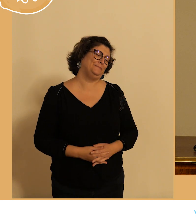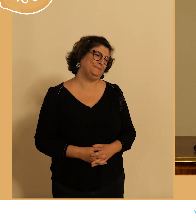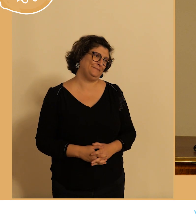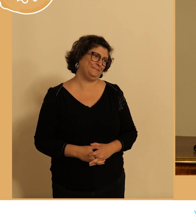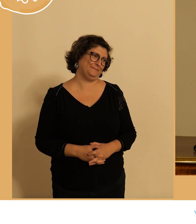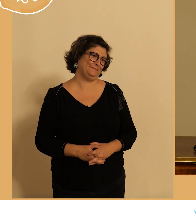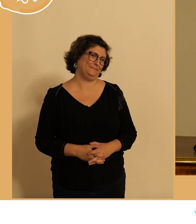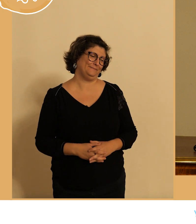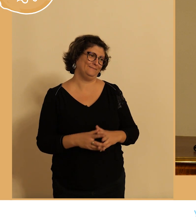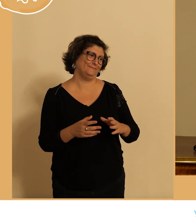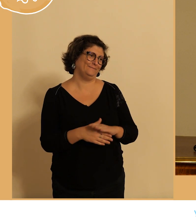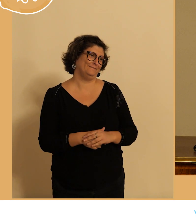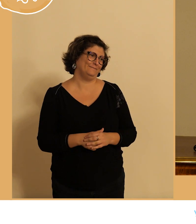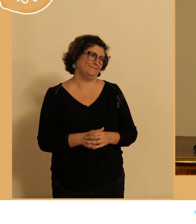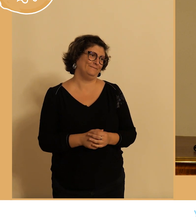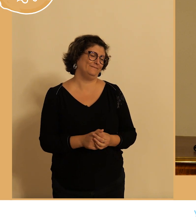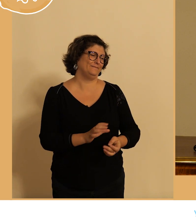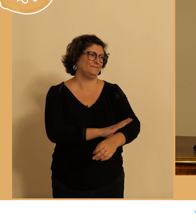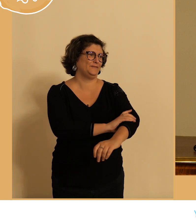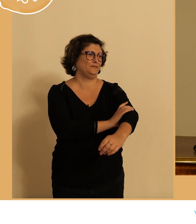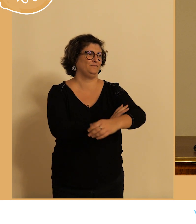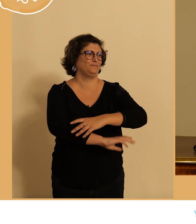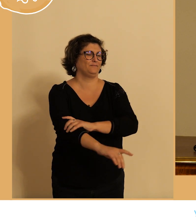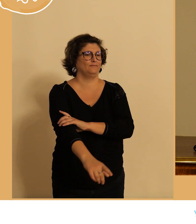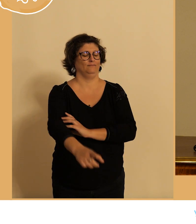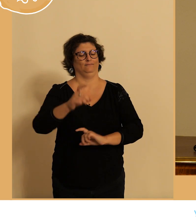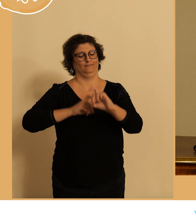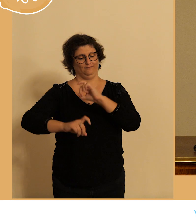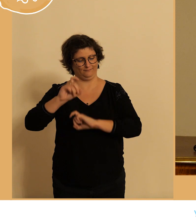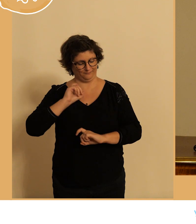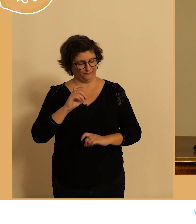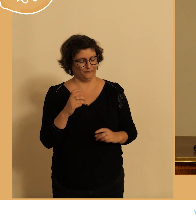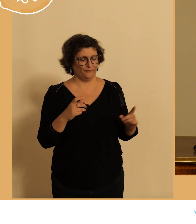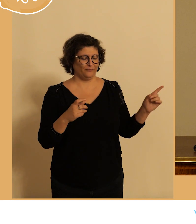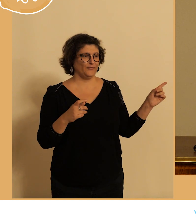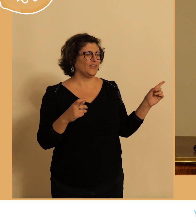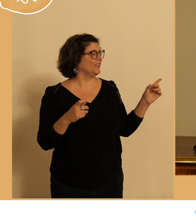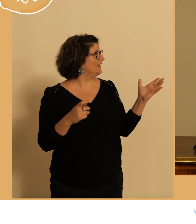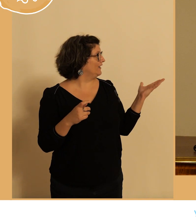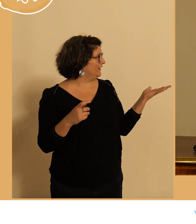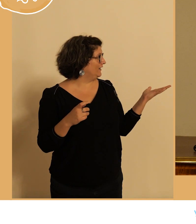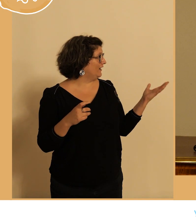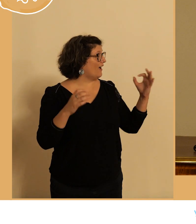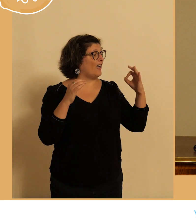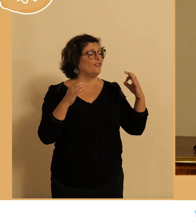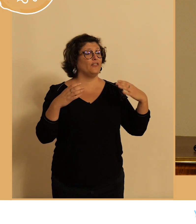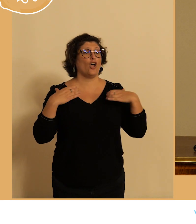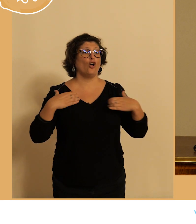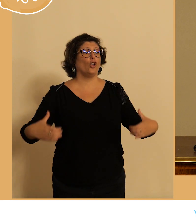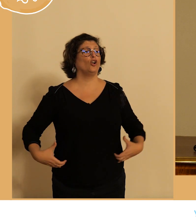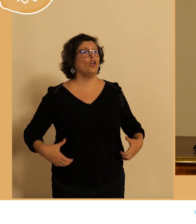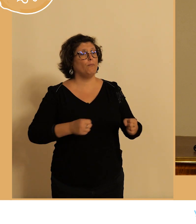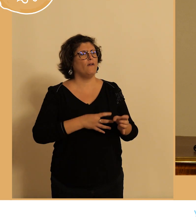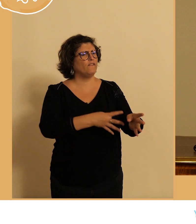je vous en prie revenir au début de votre intervention sur la création des clubs cyclistes oui